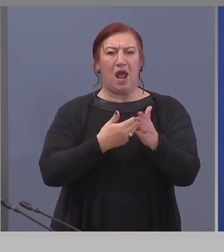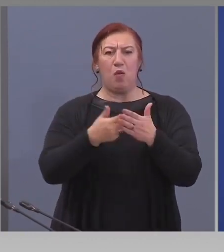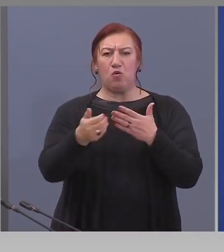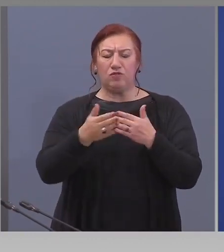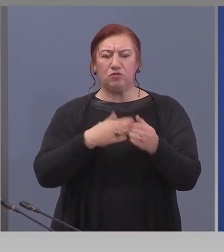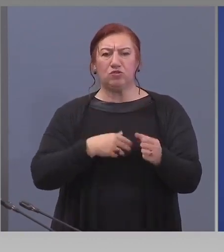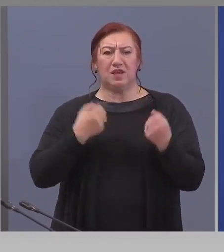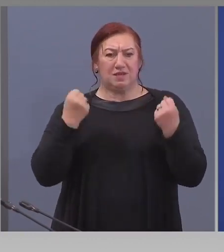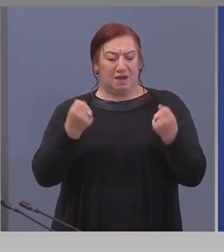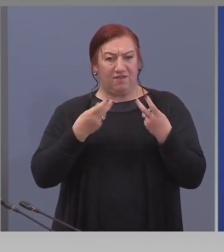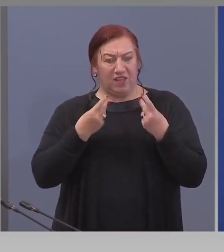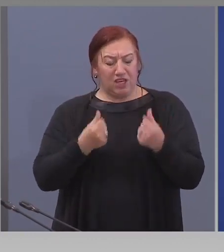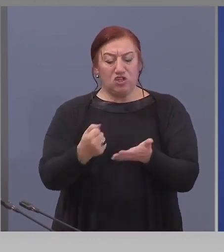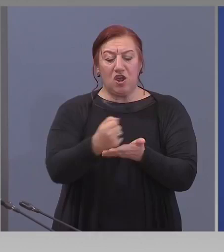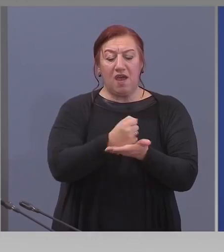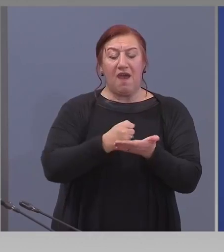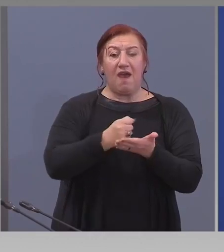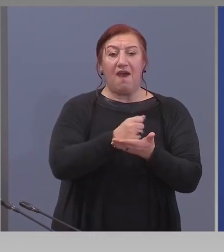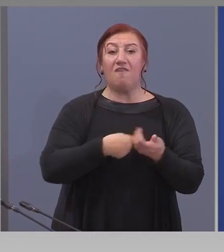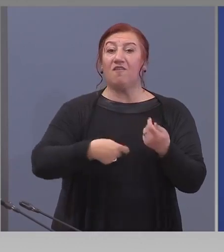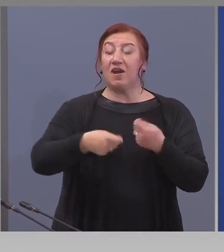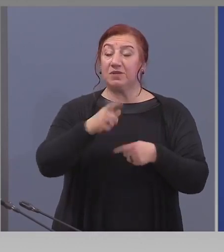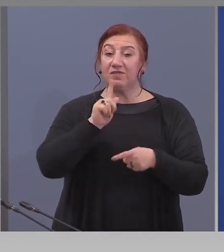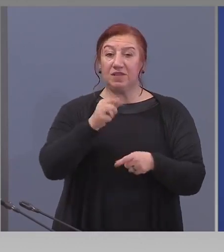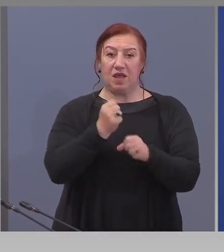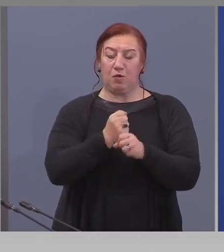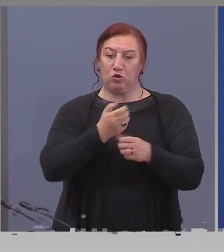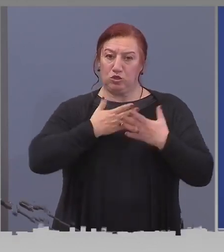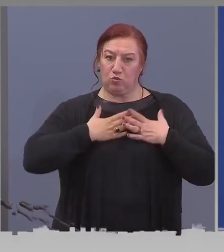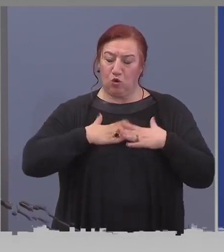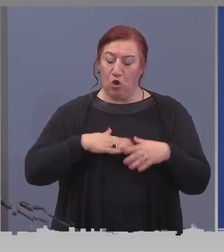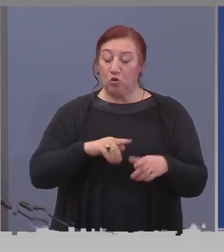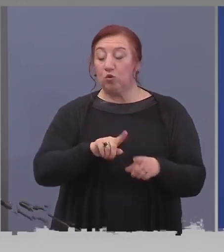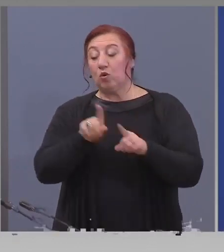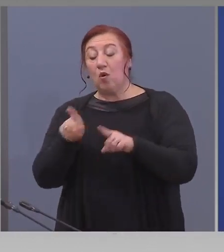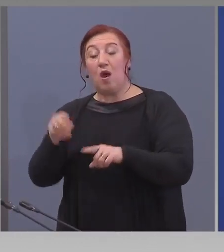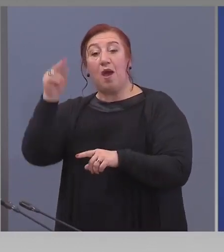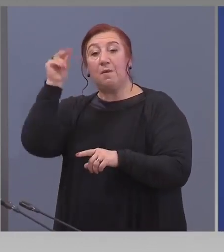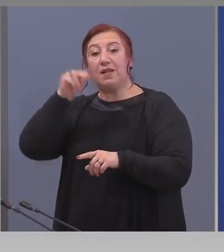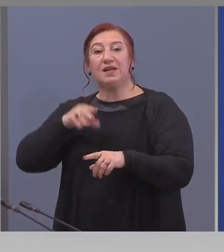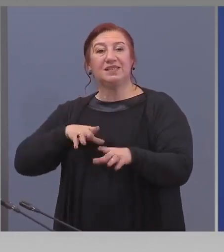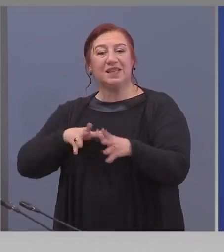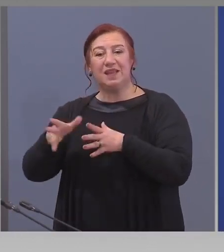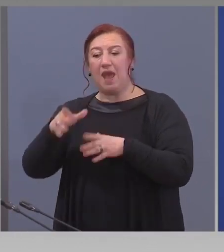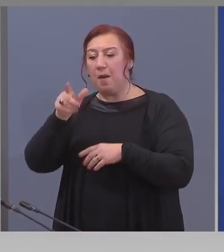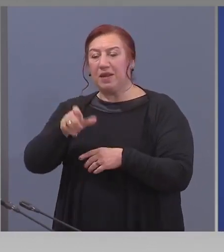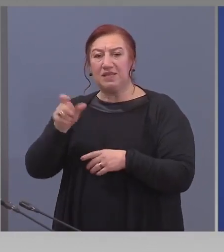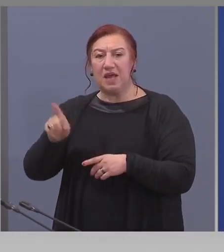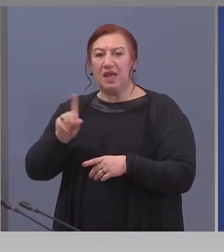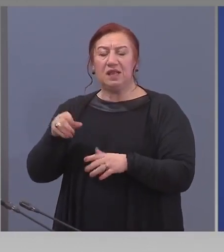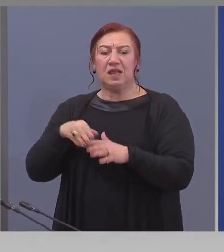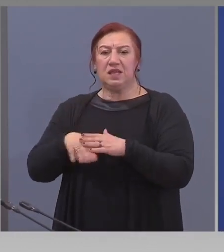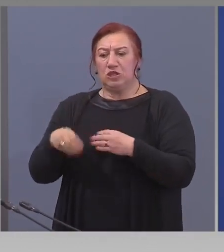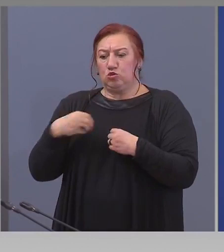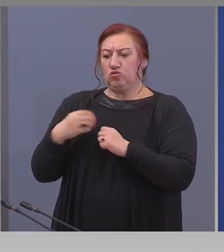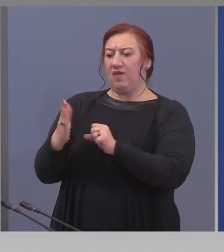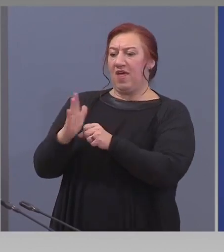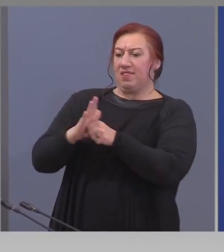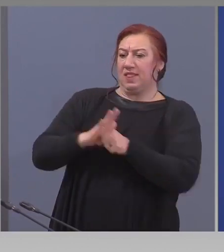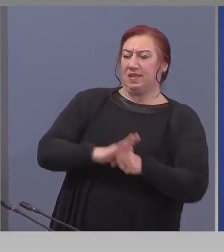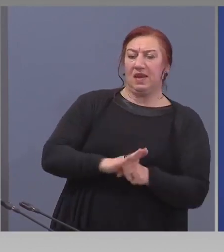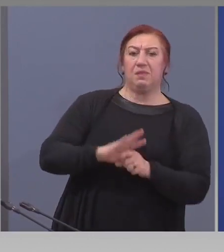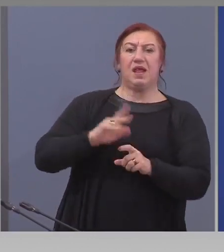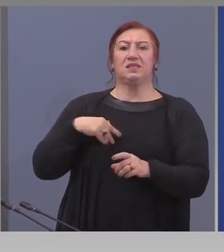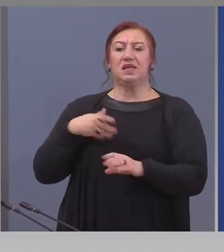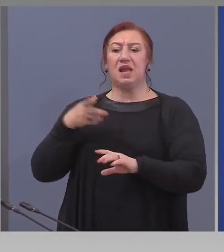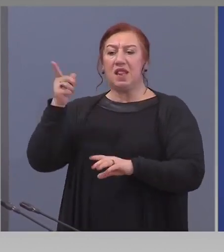фармацевти да работят спокойно, а българските пациенти да не се подлага ни на дискриминативни практики или правата им